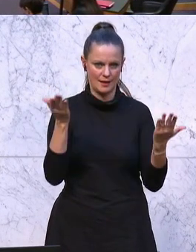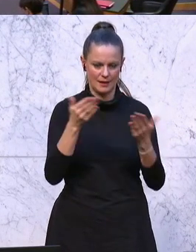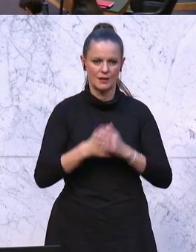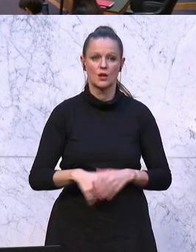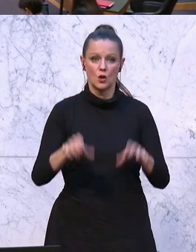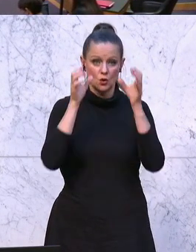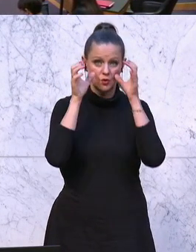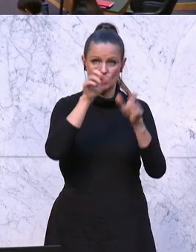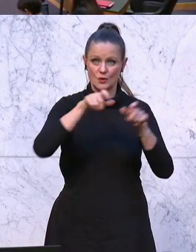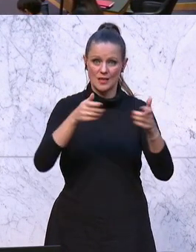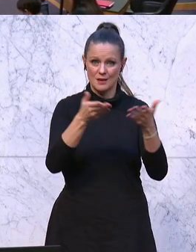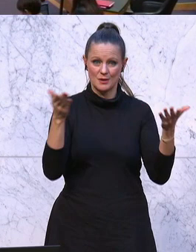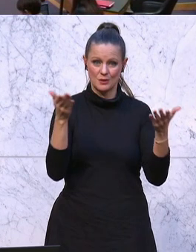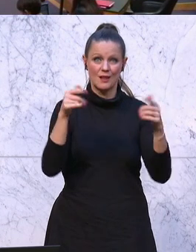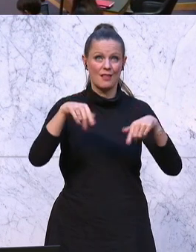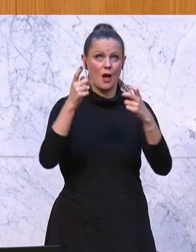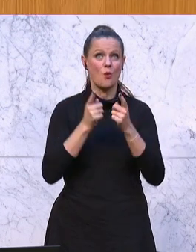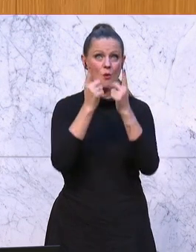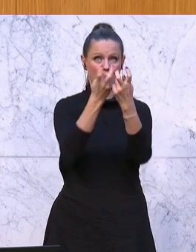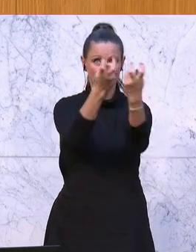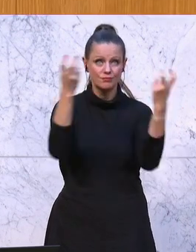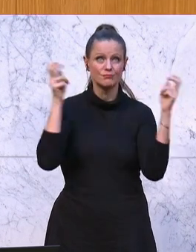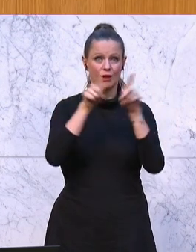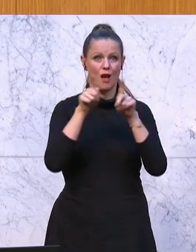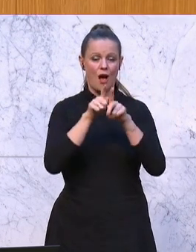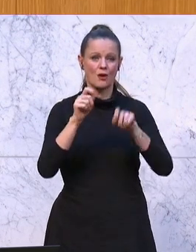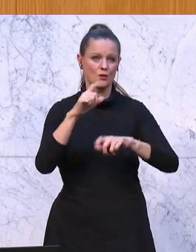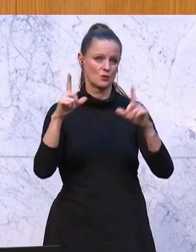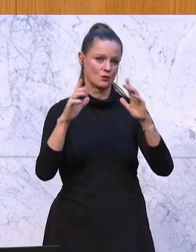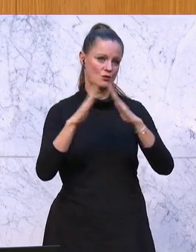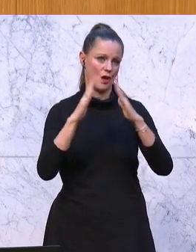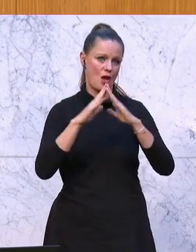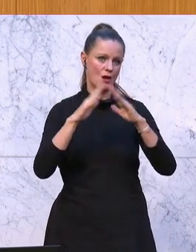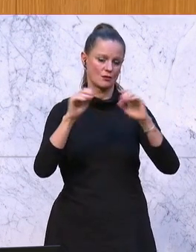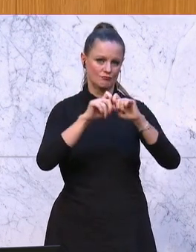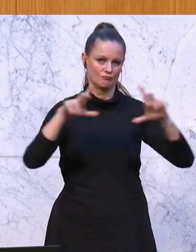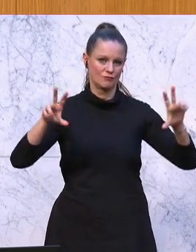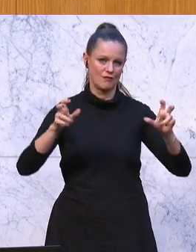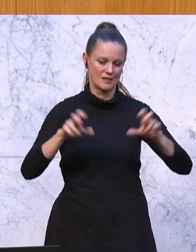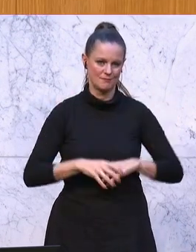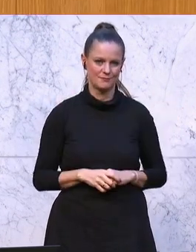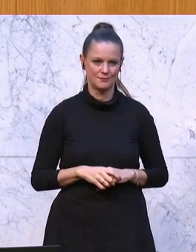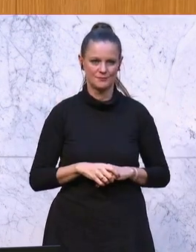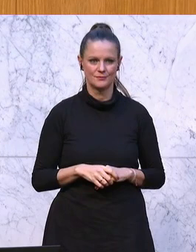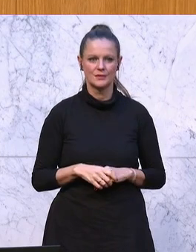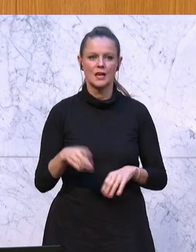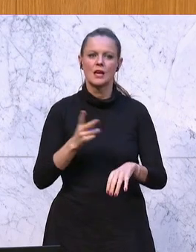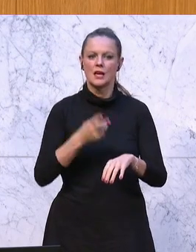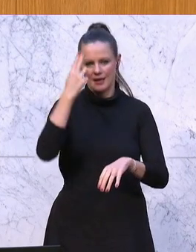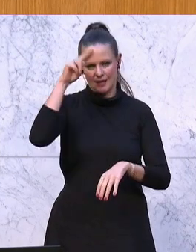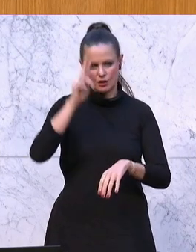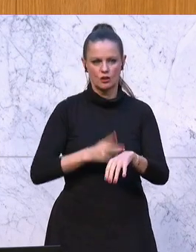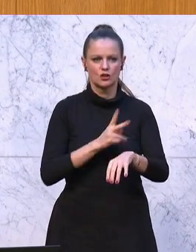Zuseherinnen und Zuseher hier auf der Galerie und an den Bildschirmen. Ja, der Herr Staatssekretär Tusk und auch meine